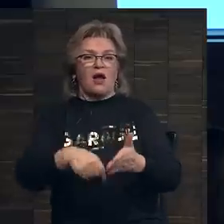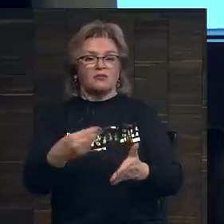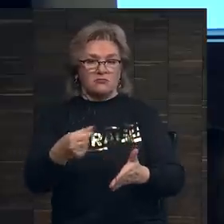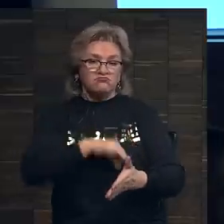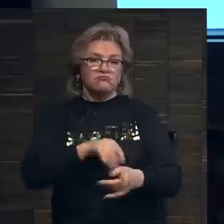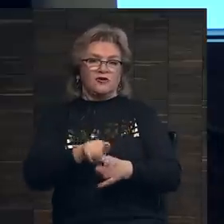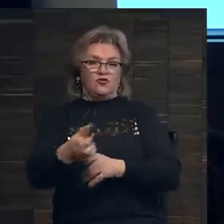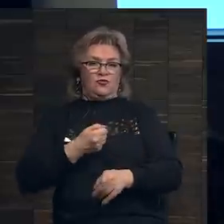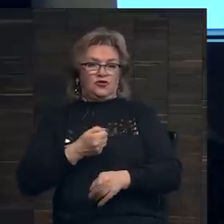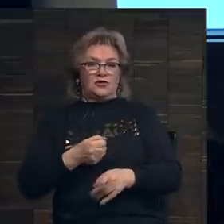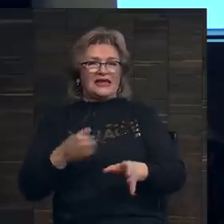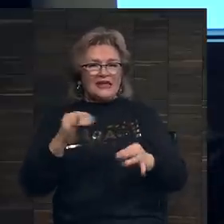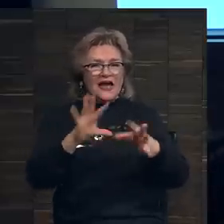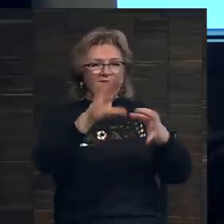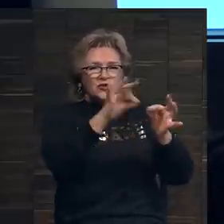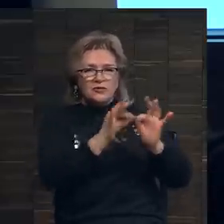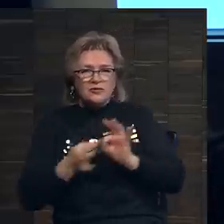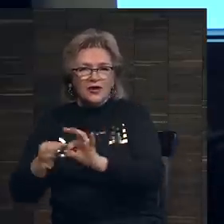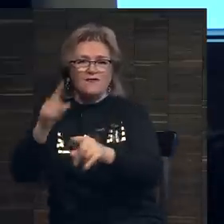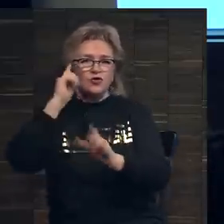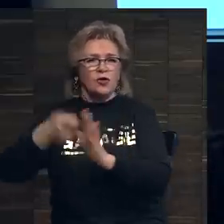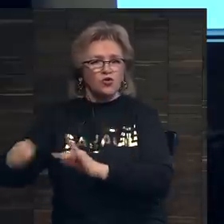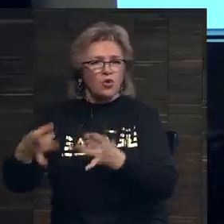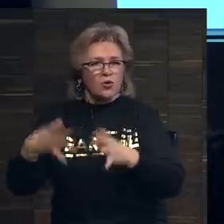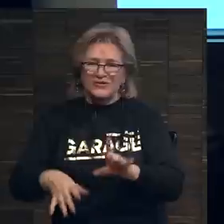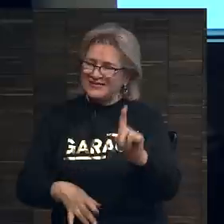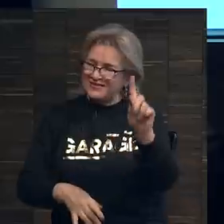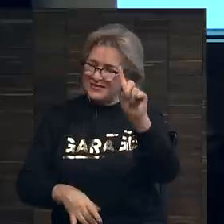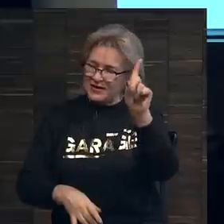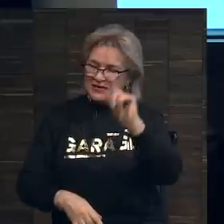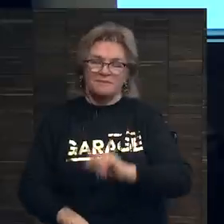третьей стороны. Да, все усложняется. Вы думаете, что аукцион это просто? Нет.